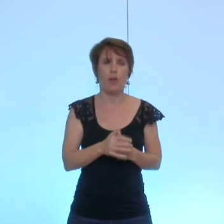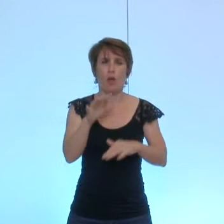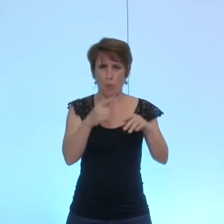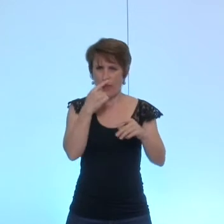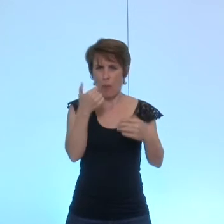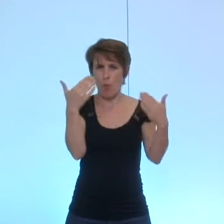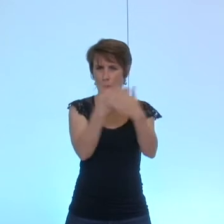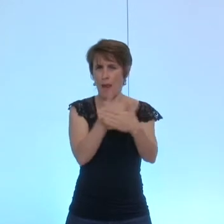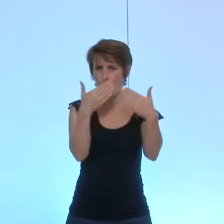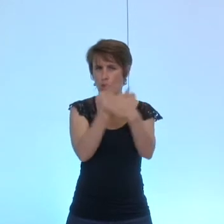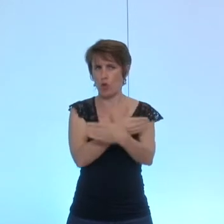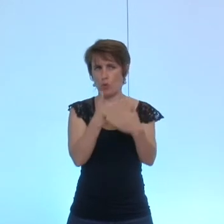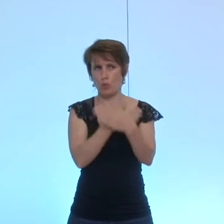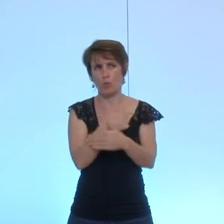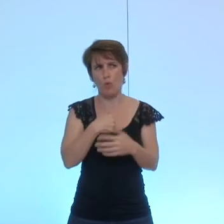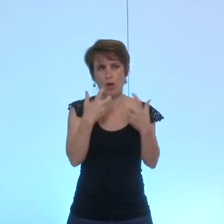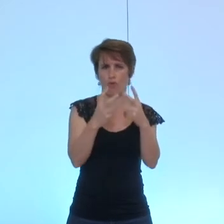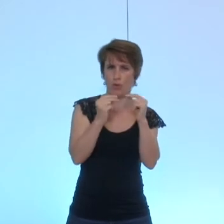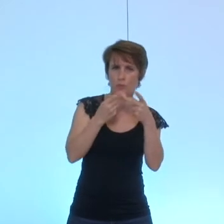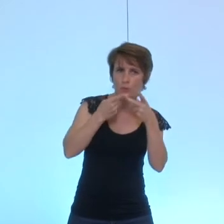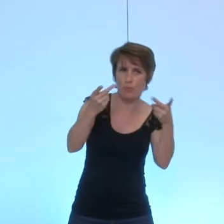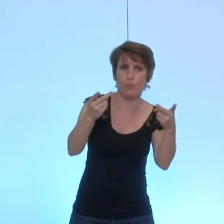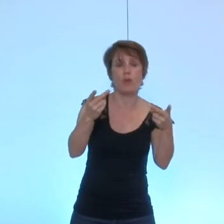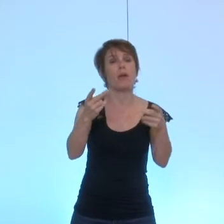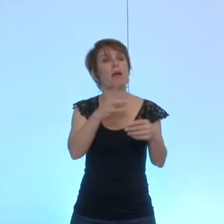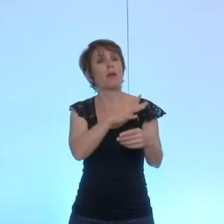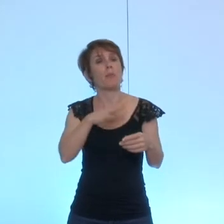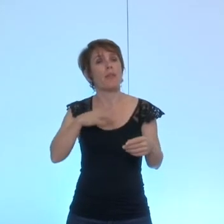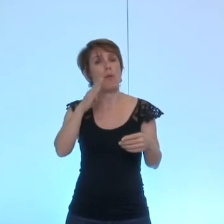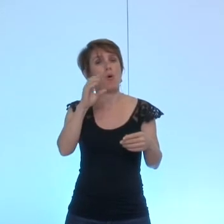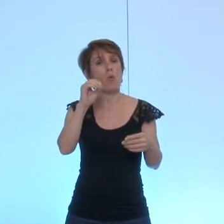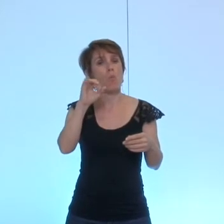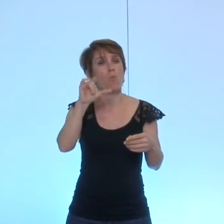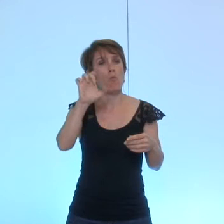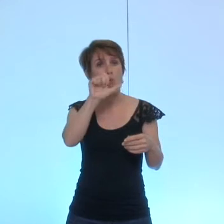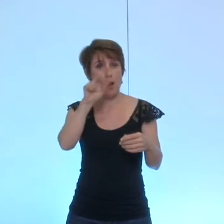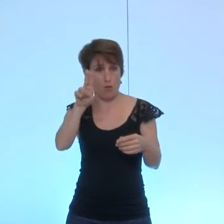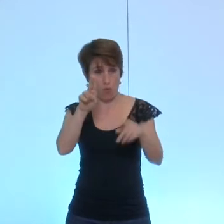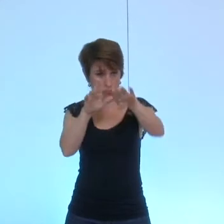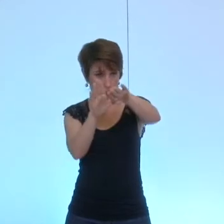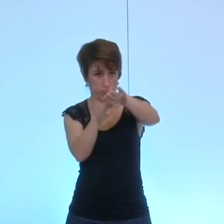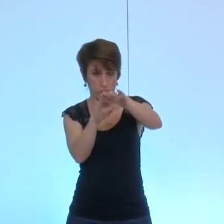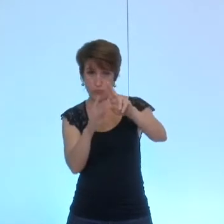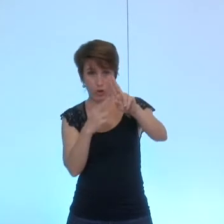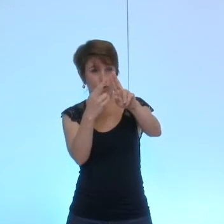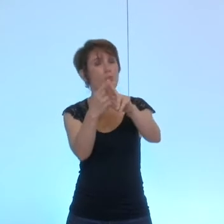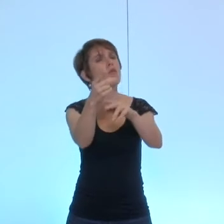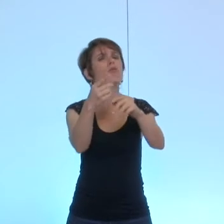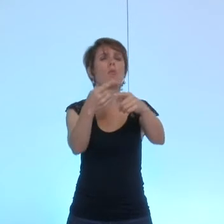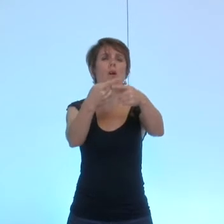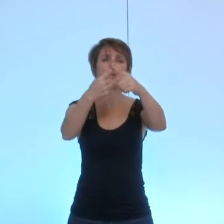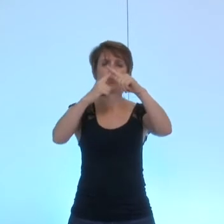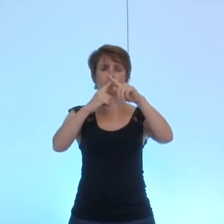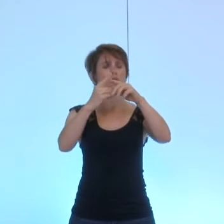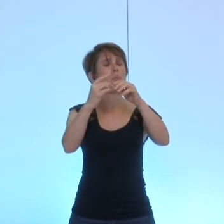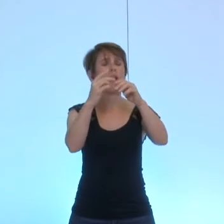m'adresser en toute cordialité à Marie-Vonne Boileau il ne s'agit pas évidemment de contredire toute l'argumentation que vous avez déployée bien sûr nous